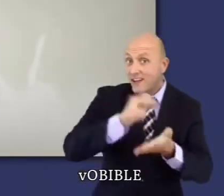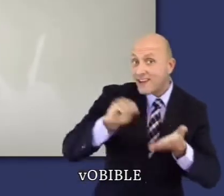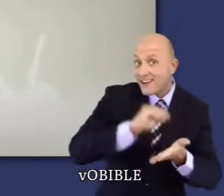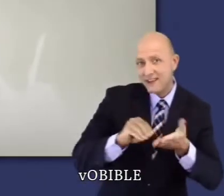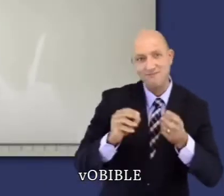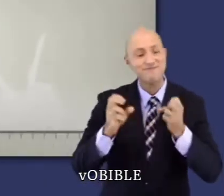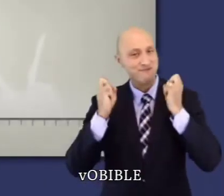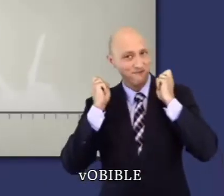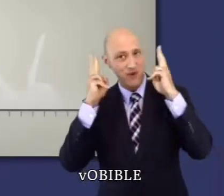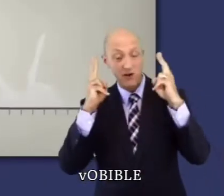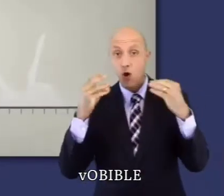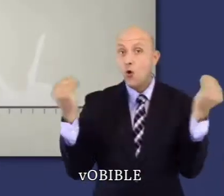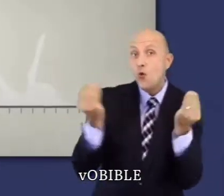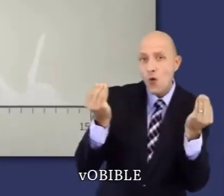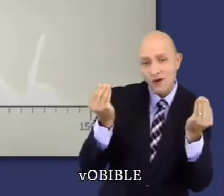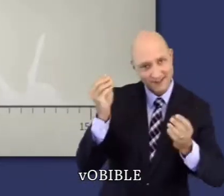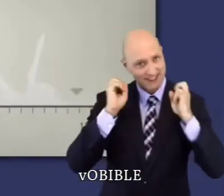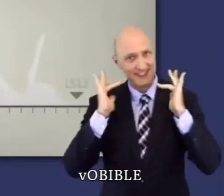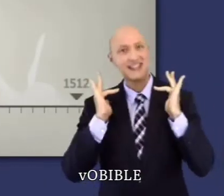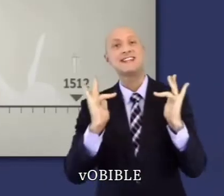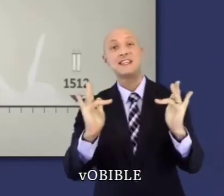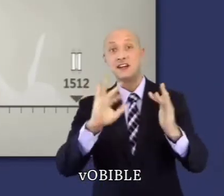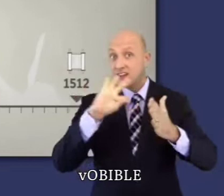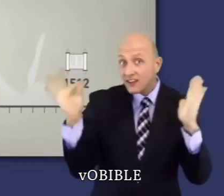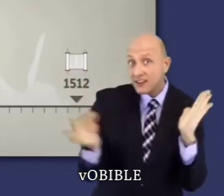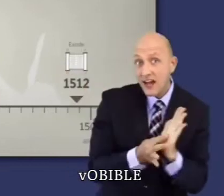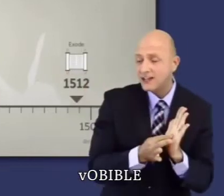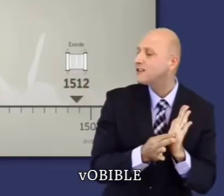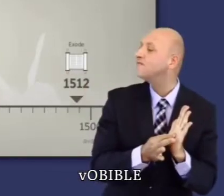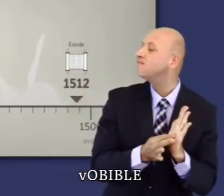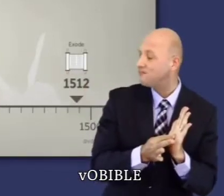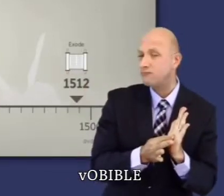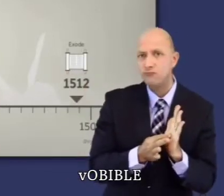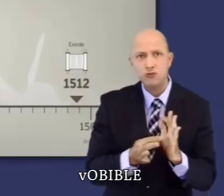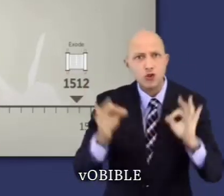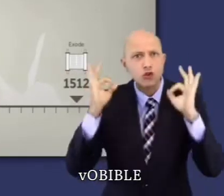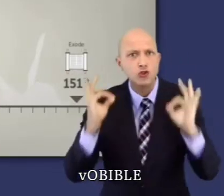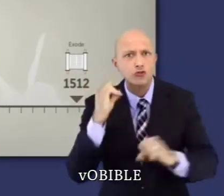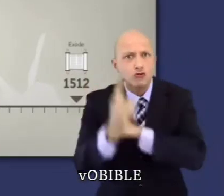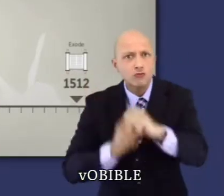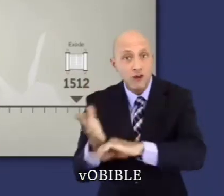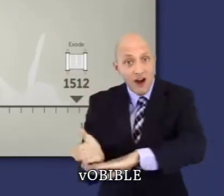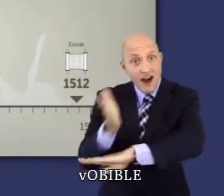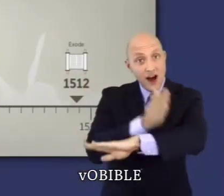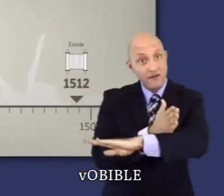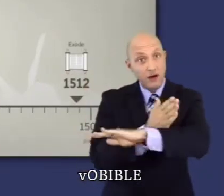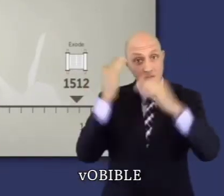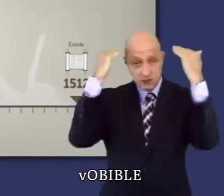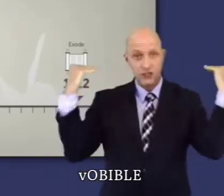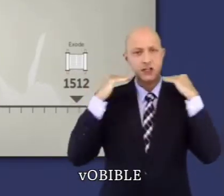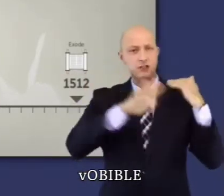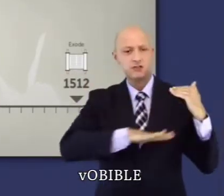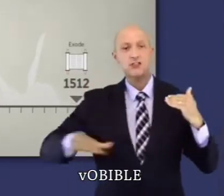Moïse a rédigé l'Exode dans le désert du Sinaï en 1512 avant notre ère, un an après que les Israélites ont quitté l'Égypte.